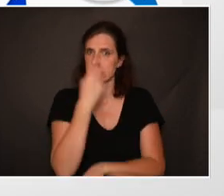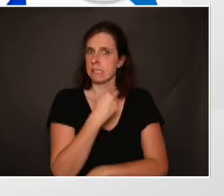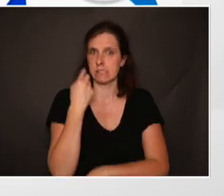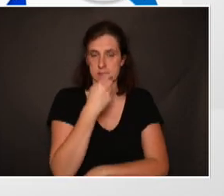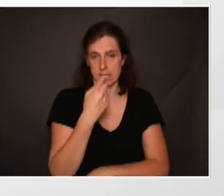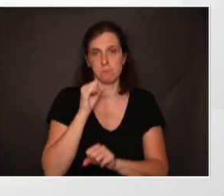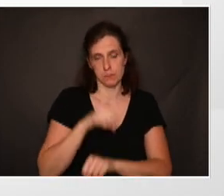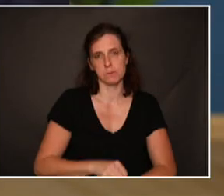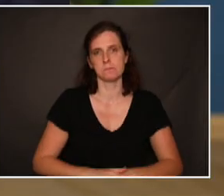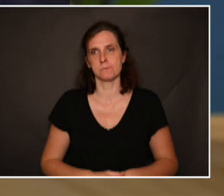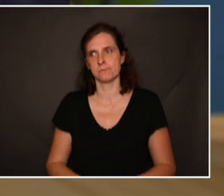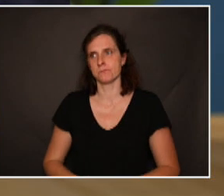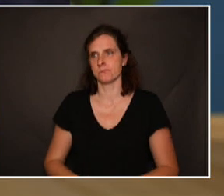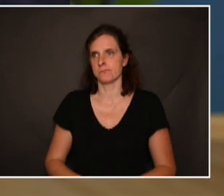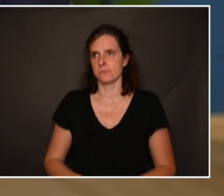bucodentaire.